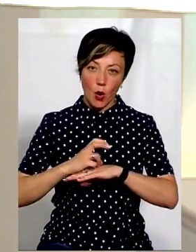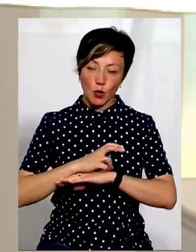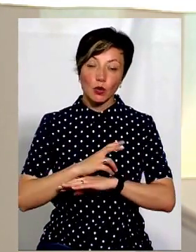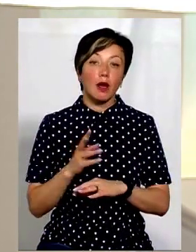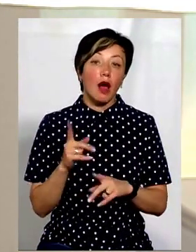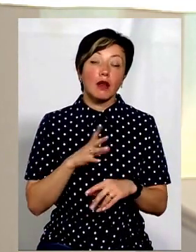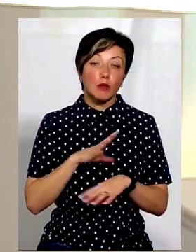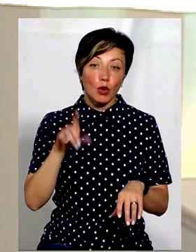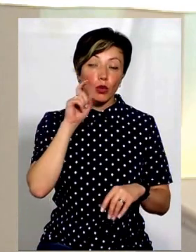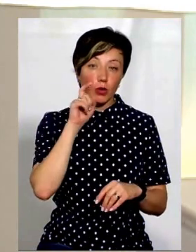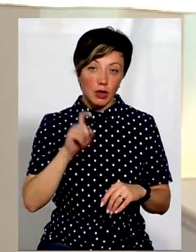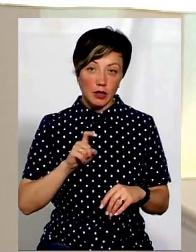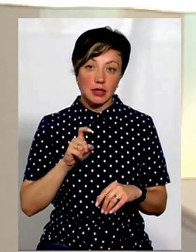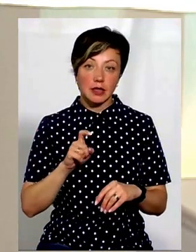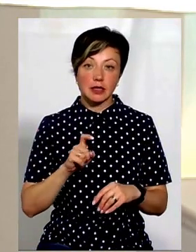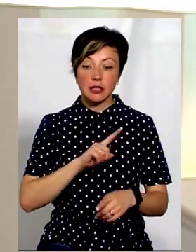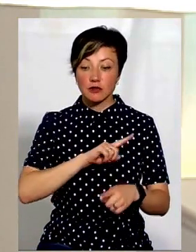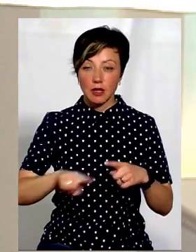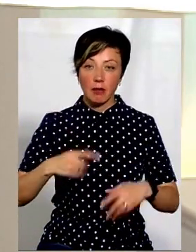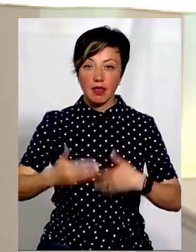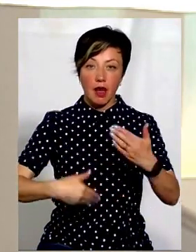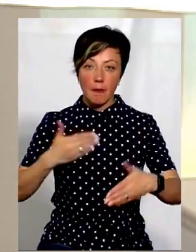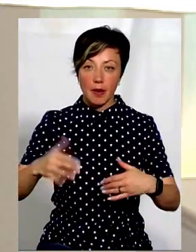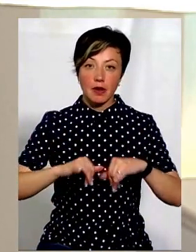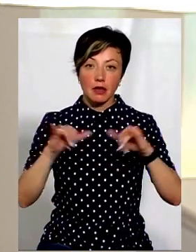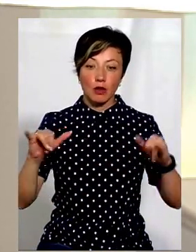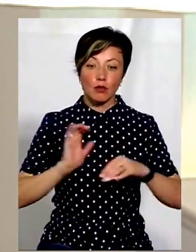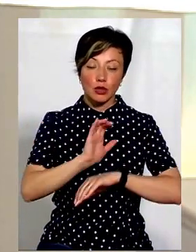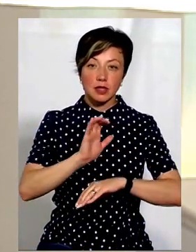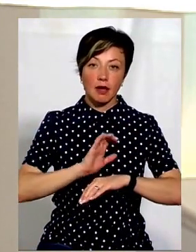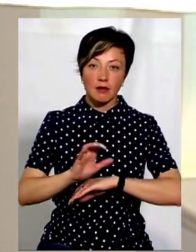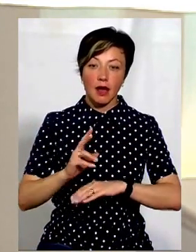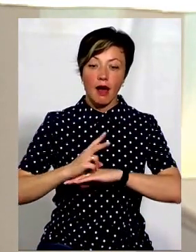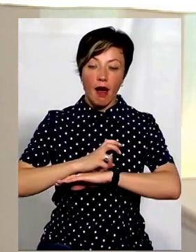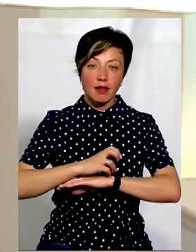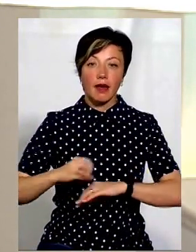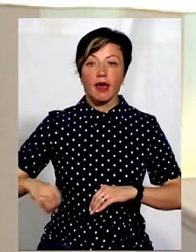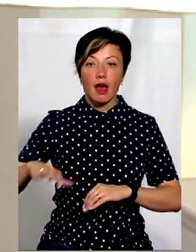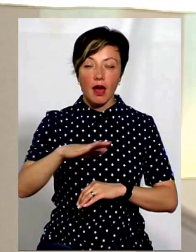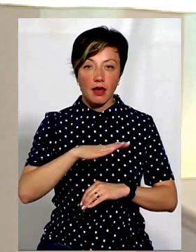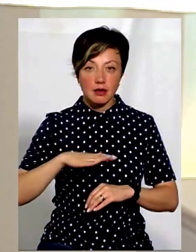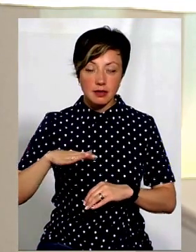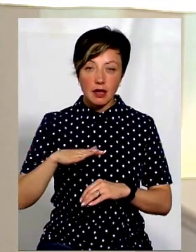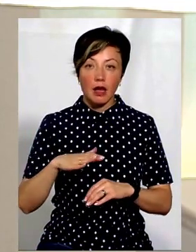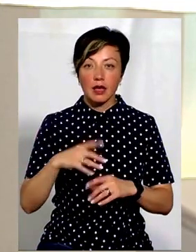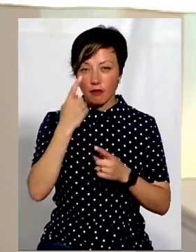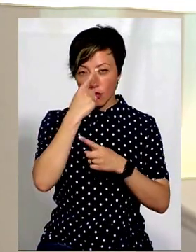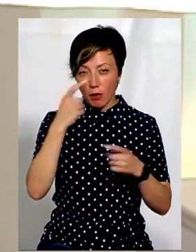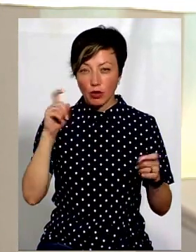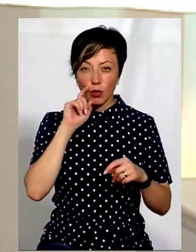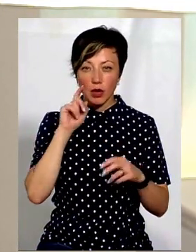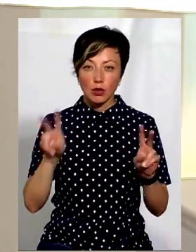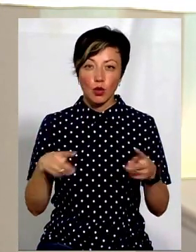Як би там не було, а Україна стрімкими темпами нарощує поставки равликів до ЄС, За інформацією Українського клубу